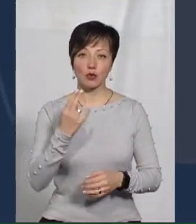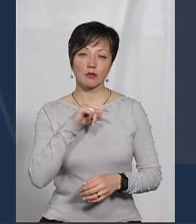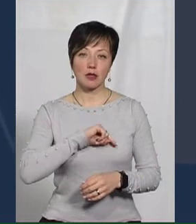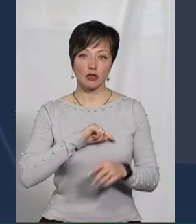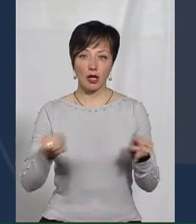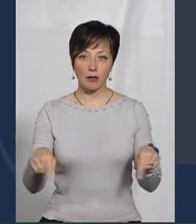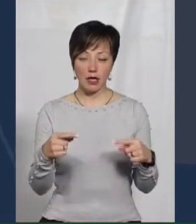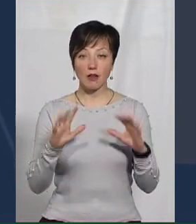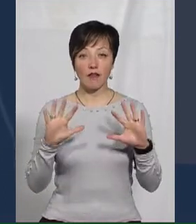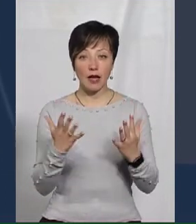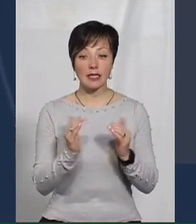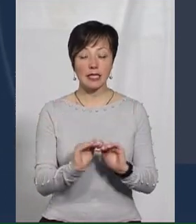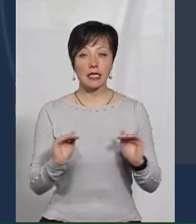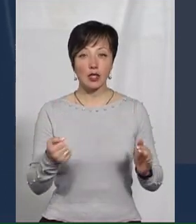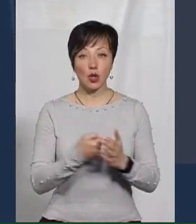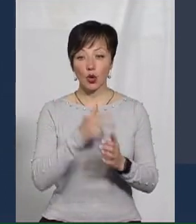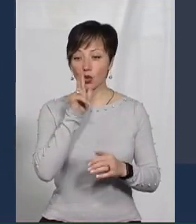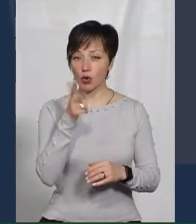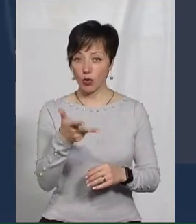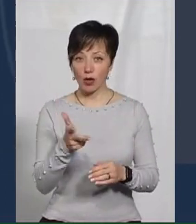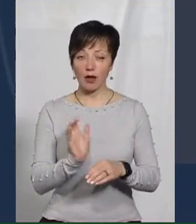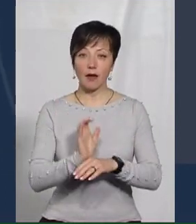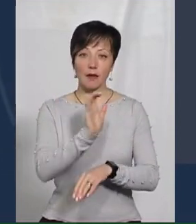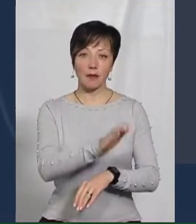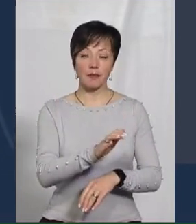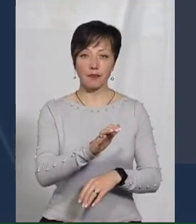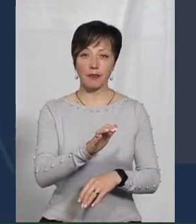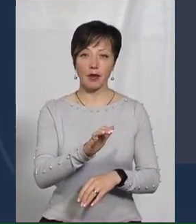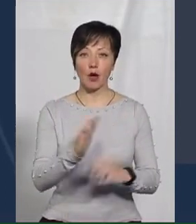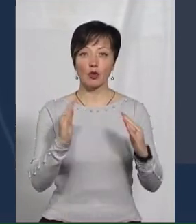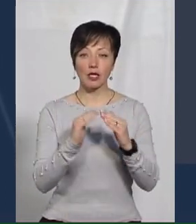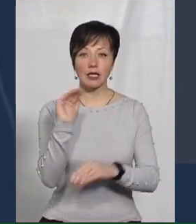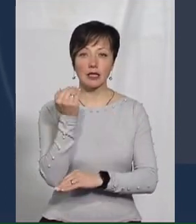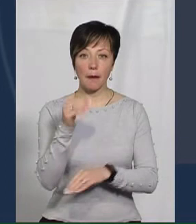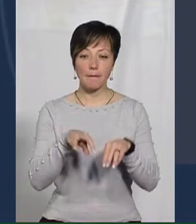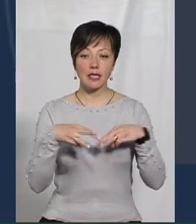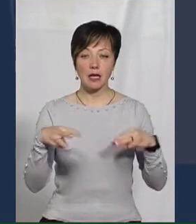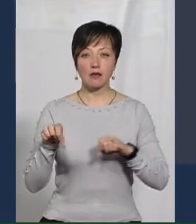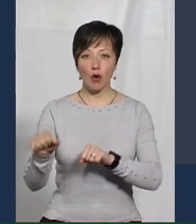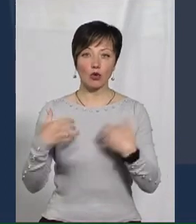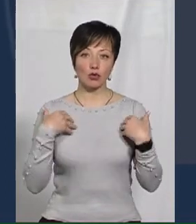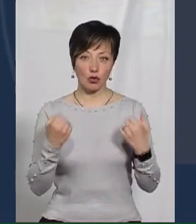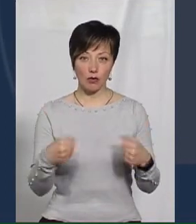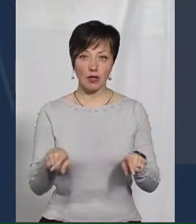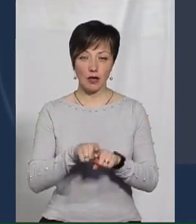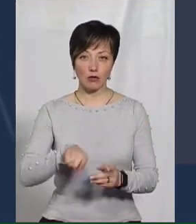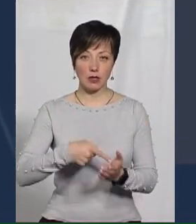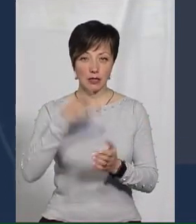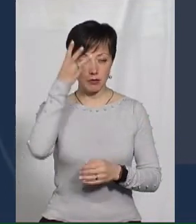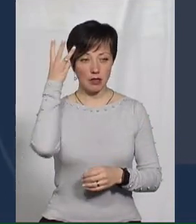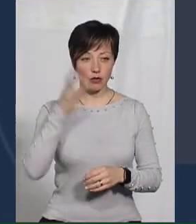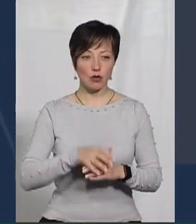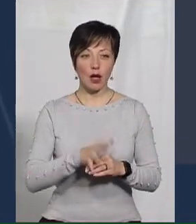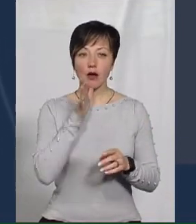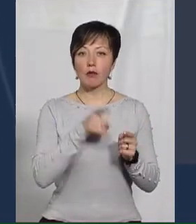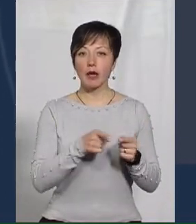реабілітації. В разі, якщо діти до трьох років, вони поміщаються до будинку дитини в Міністерство охорони здоров'я, також в Листі Хмельницькому. В